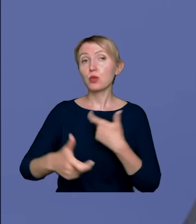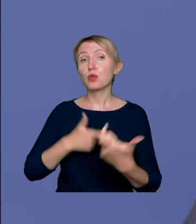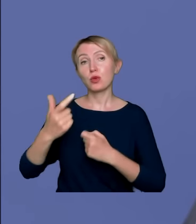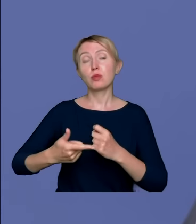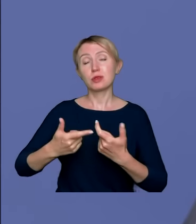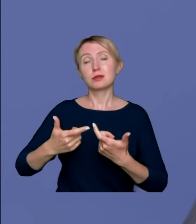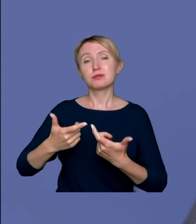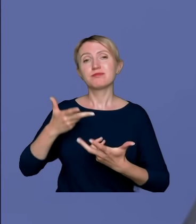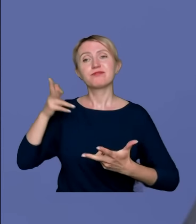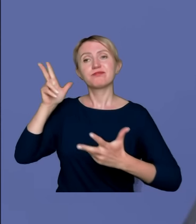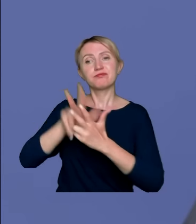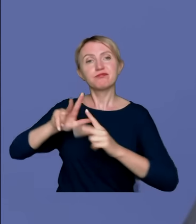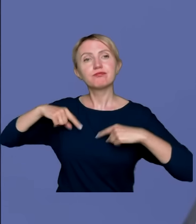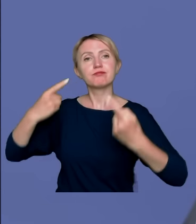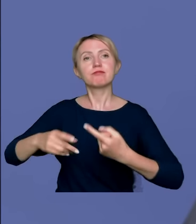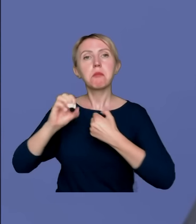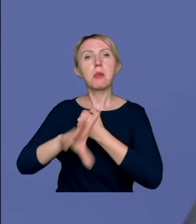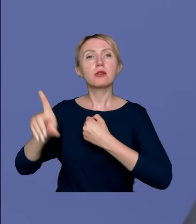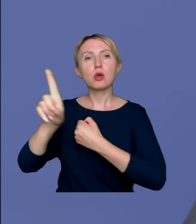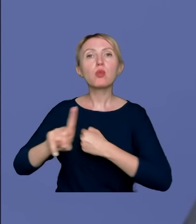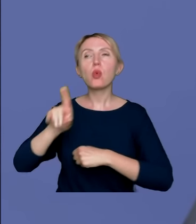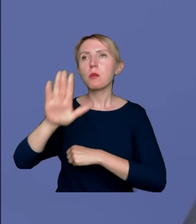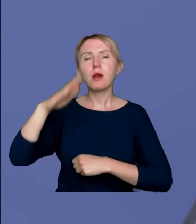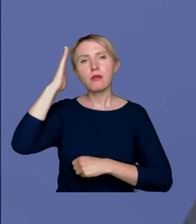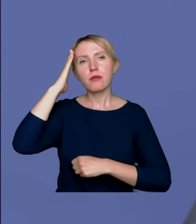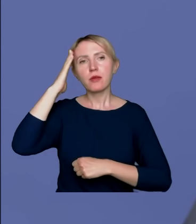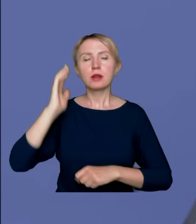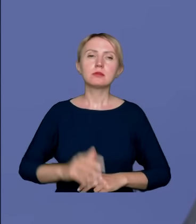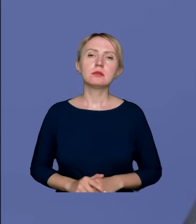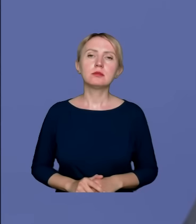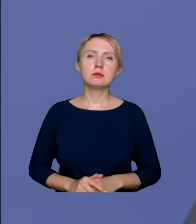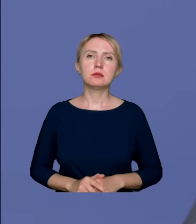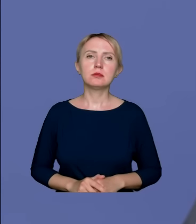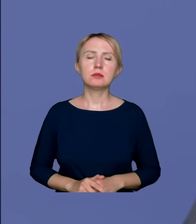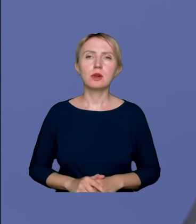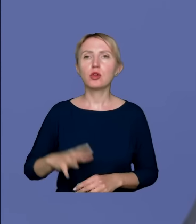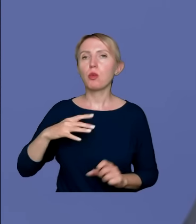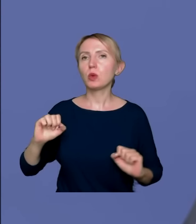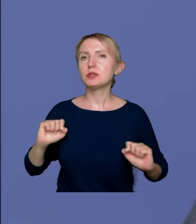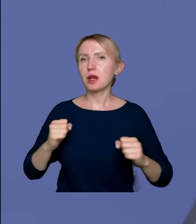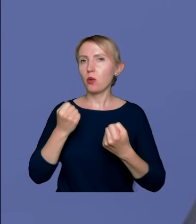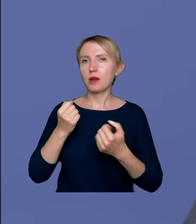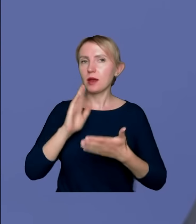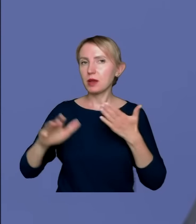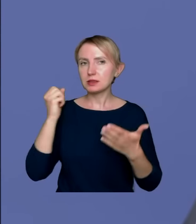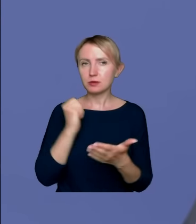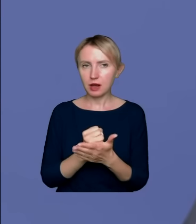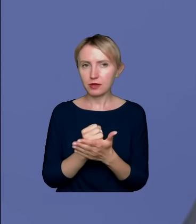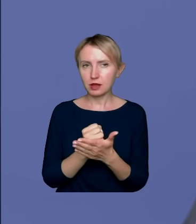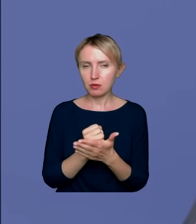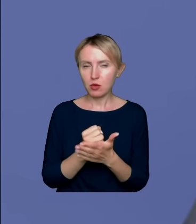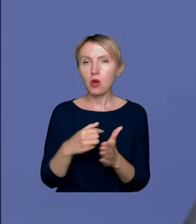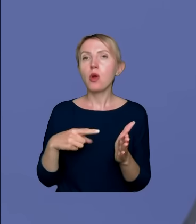w mediach publicznych, zdaje już sobie sprawę z tego, że to były działania całkowicie bezprawne, bo taka